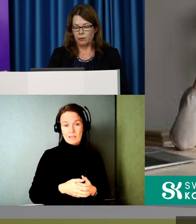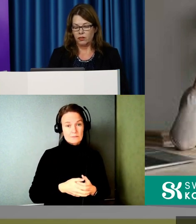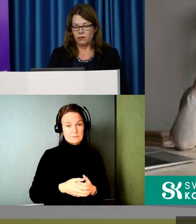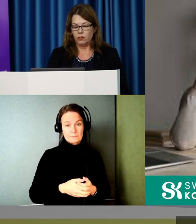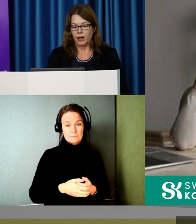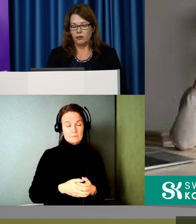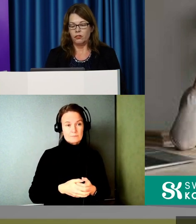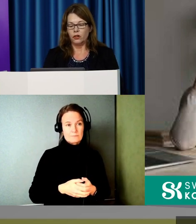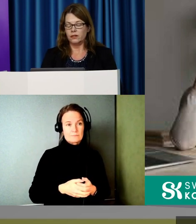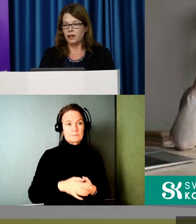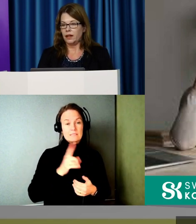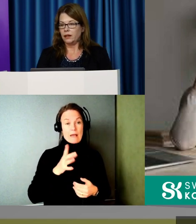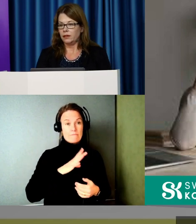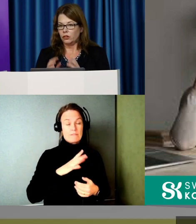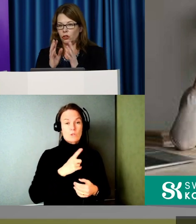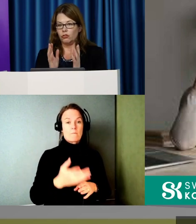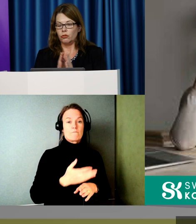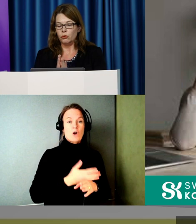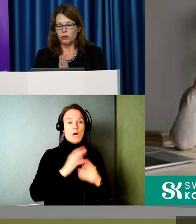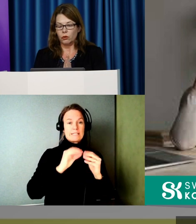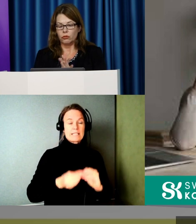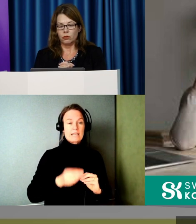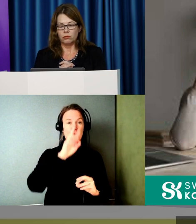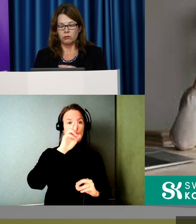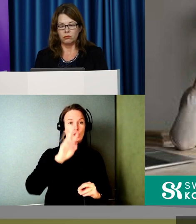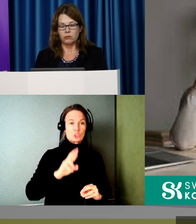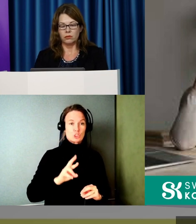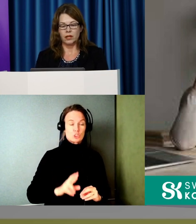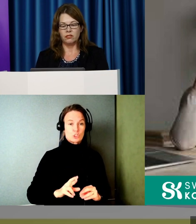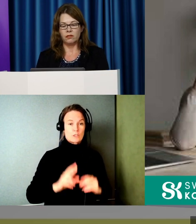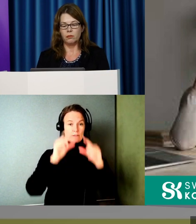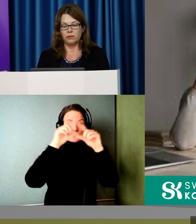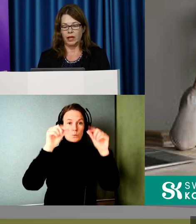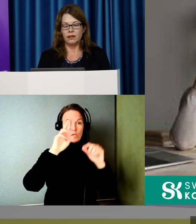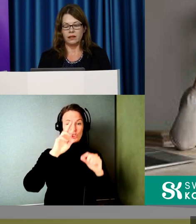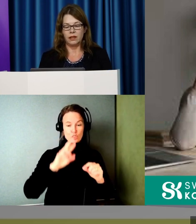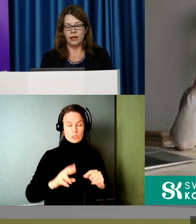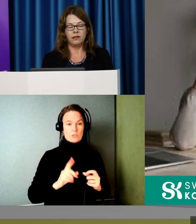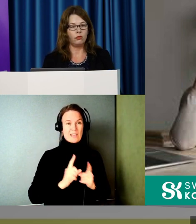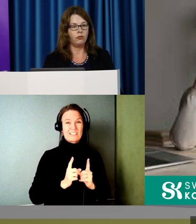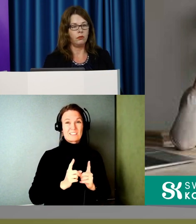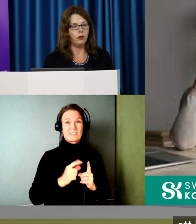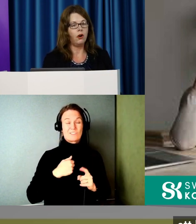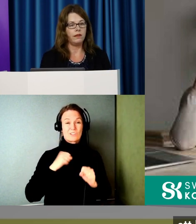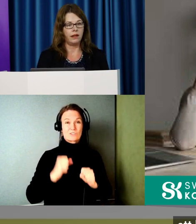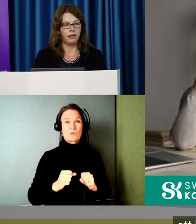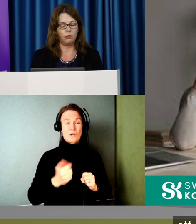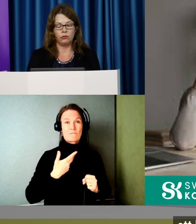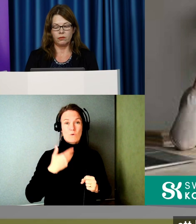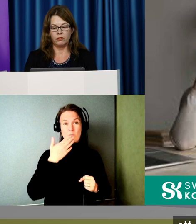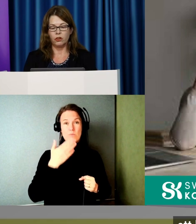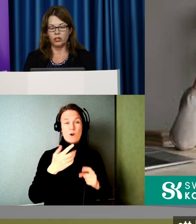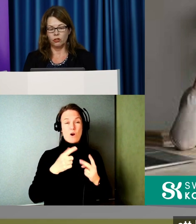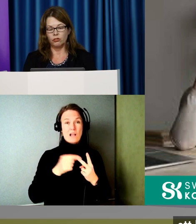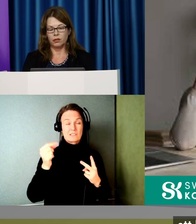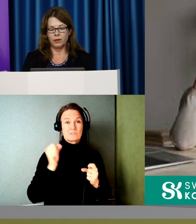Sen finns det ju de här föreinställda kryssrutorna också. Kanske det var tänkt att jag egentligen skulle få ett bra alternativ